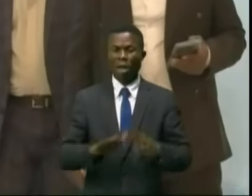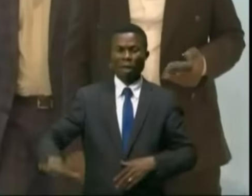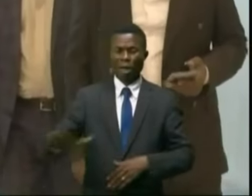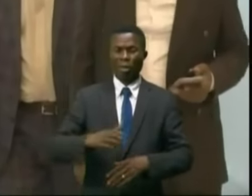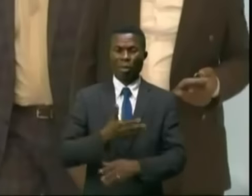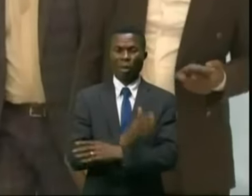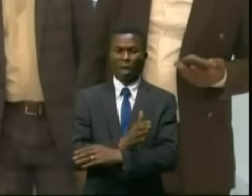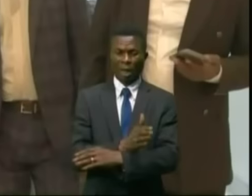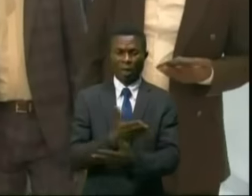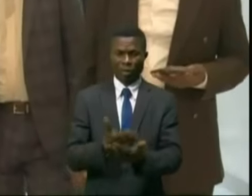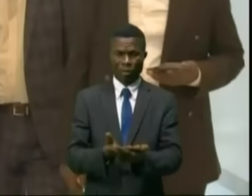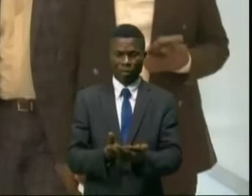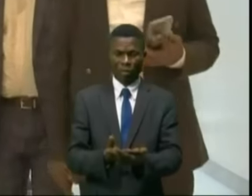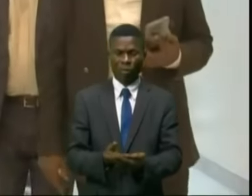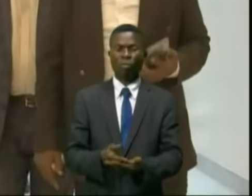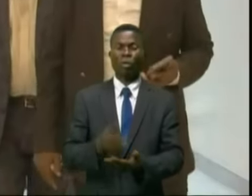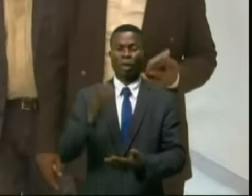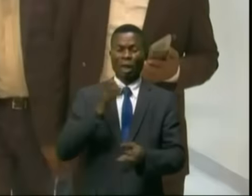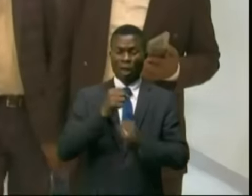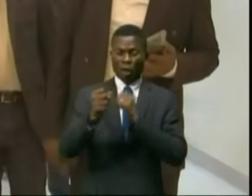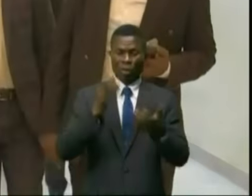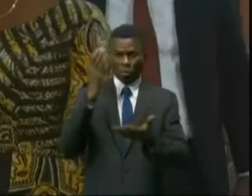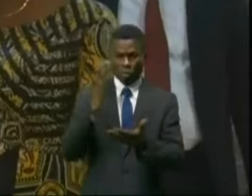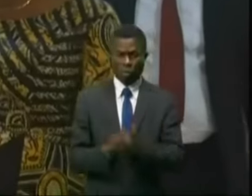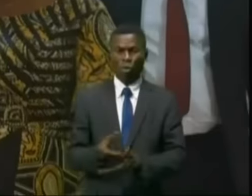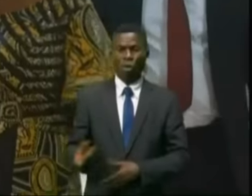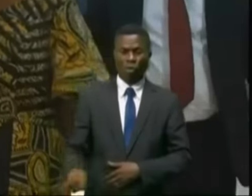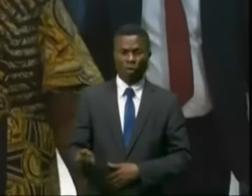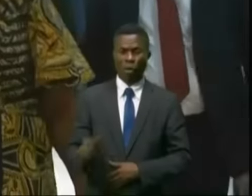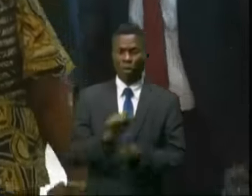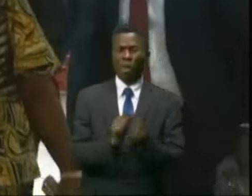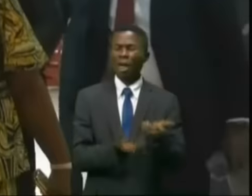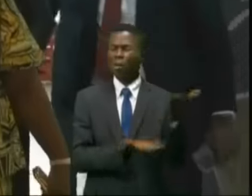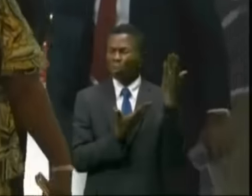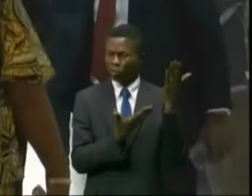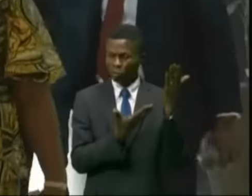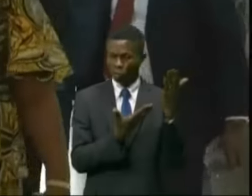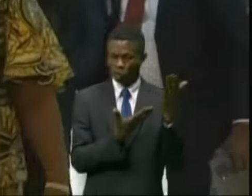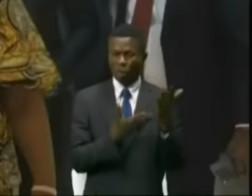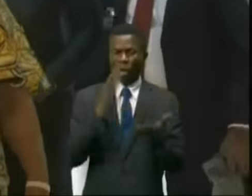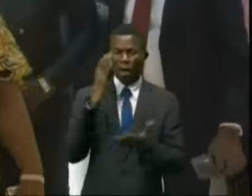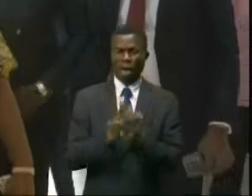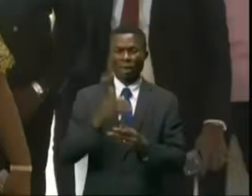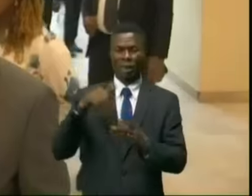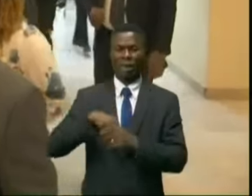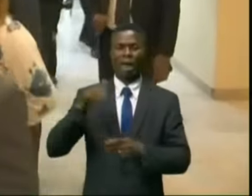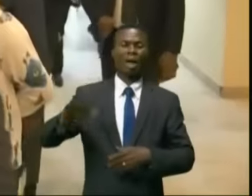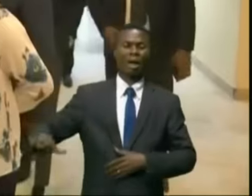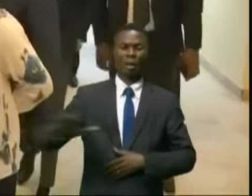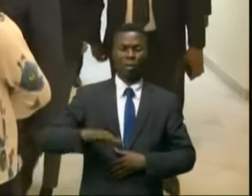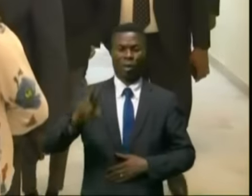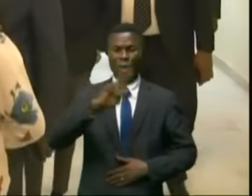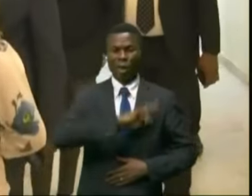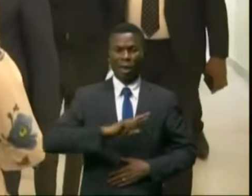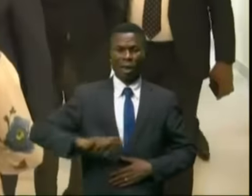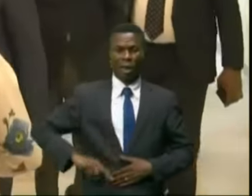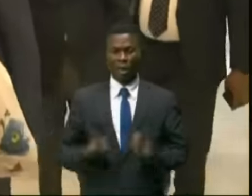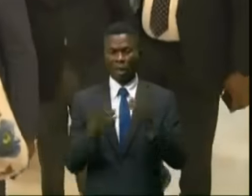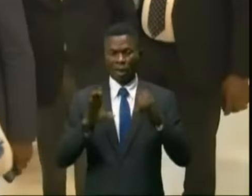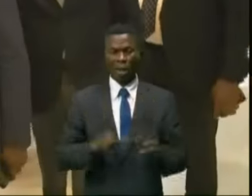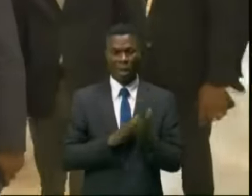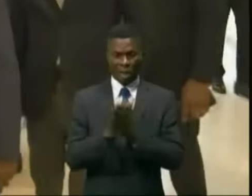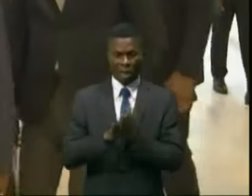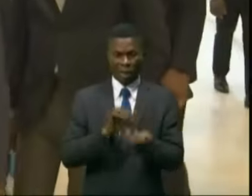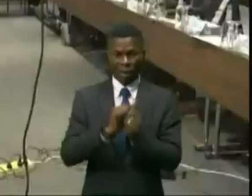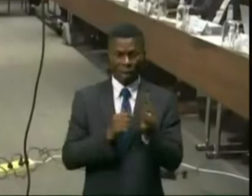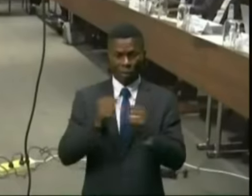La lutte contre les flux financiers illicites est un défi à relever par les États à travers le monde. La RDC est concernée par cette